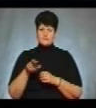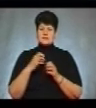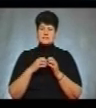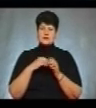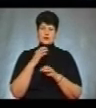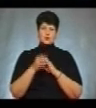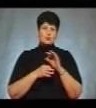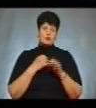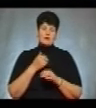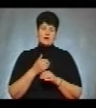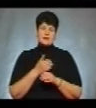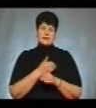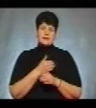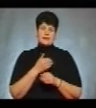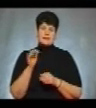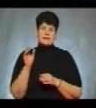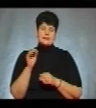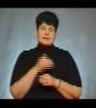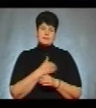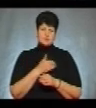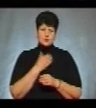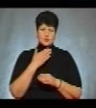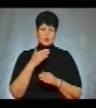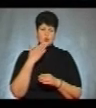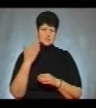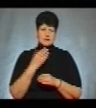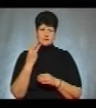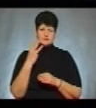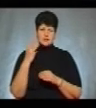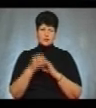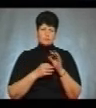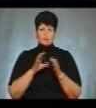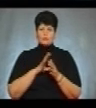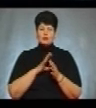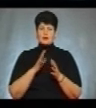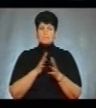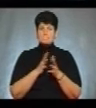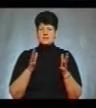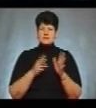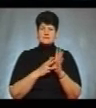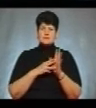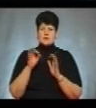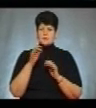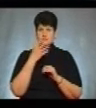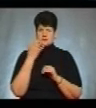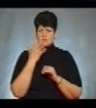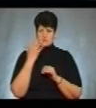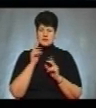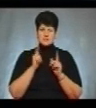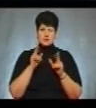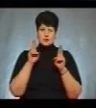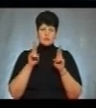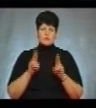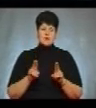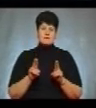температура в останні три доби була більше 8 градусів тепла і по прописанні